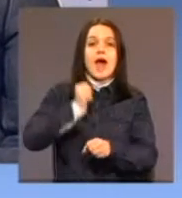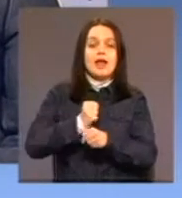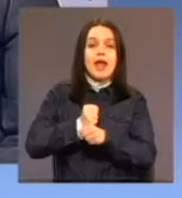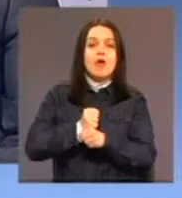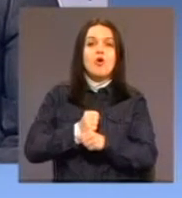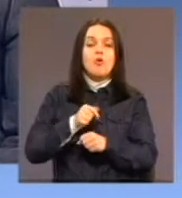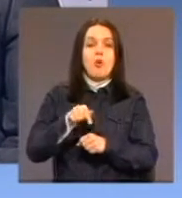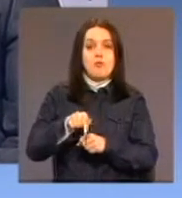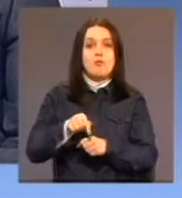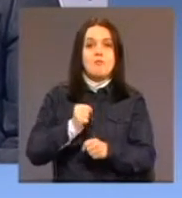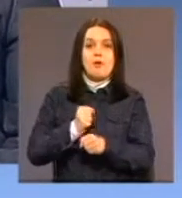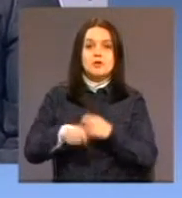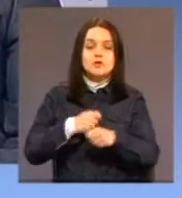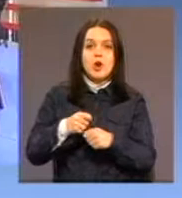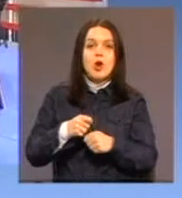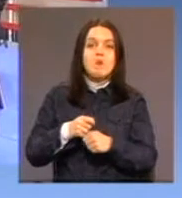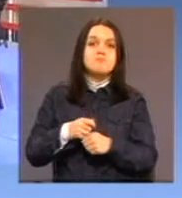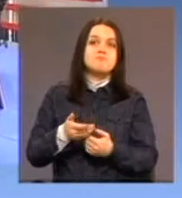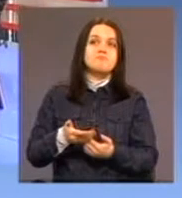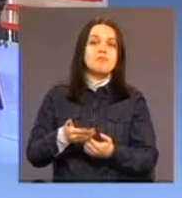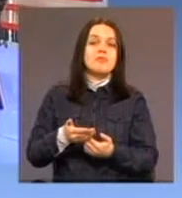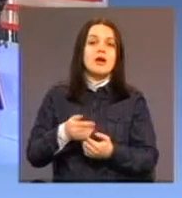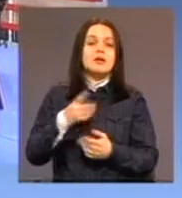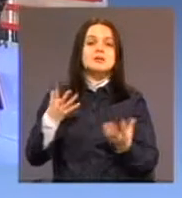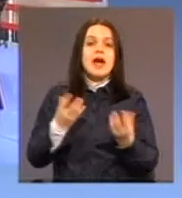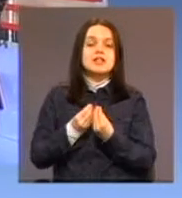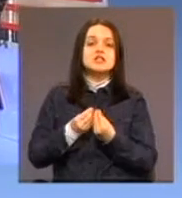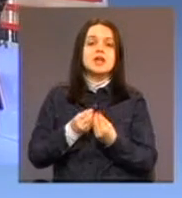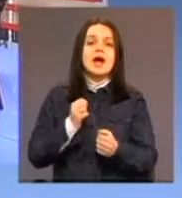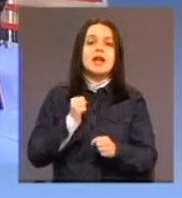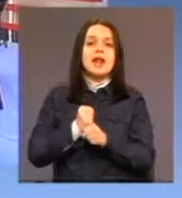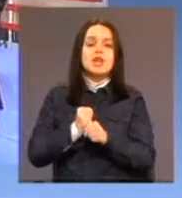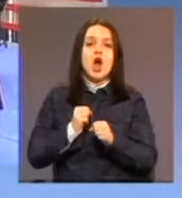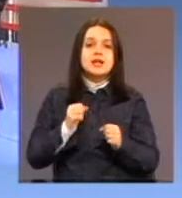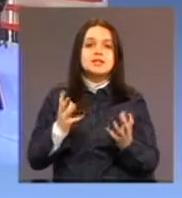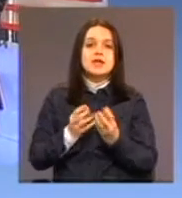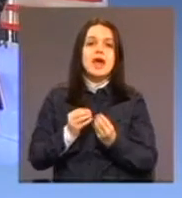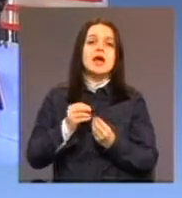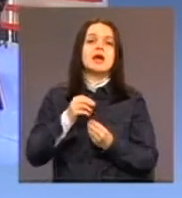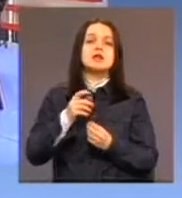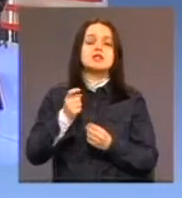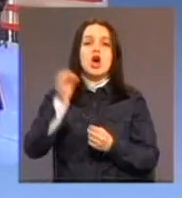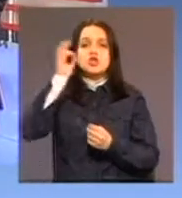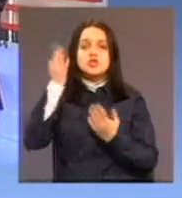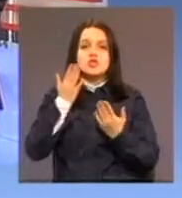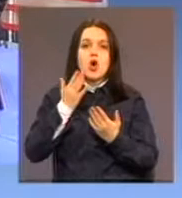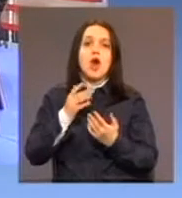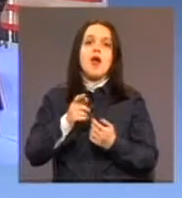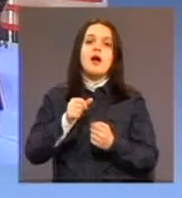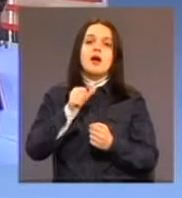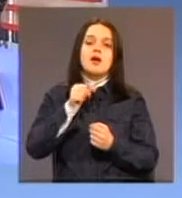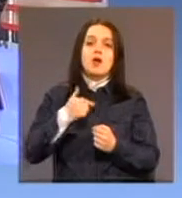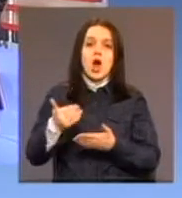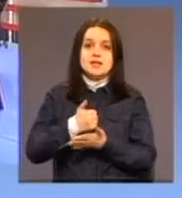radimo i zajedničke radionice djece iz osnovnih škola i korisnika naših usluga. Imamo česte